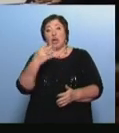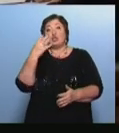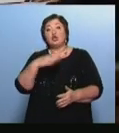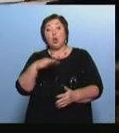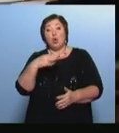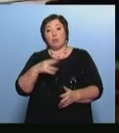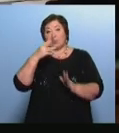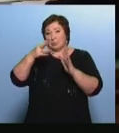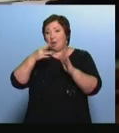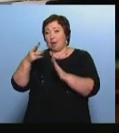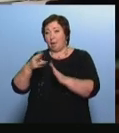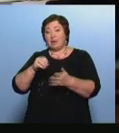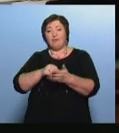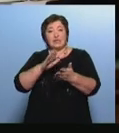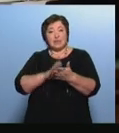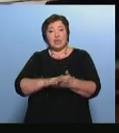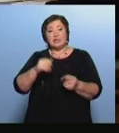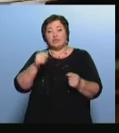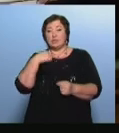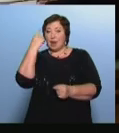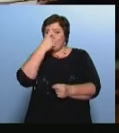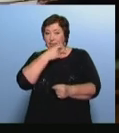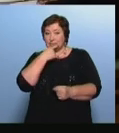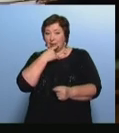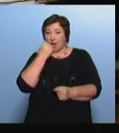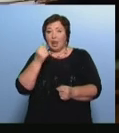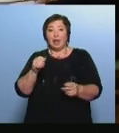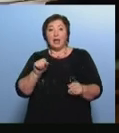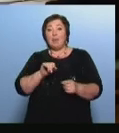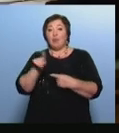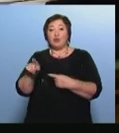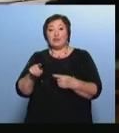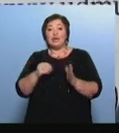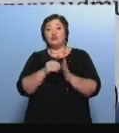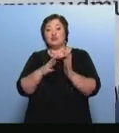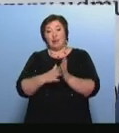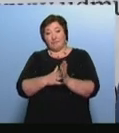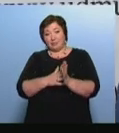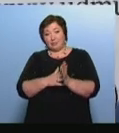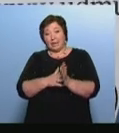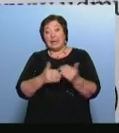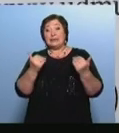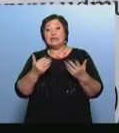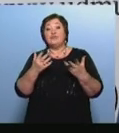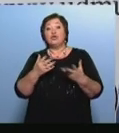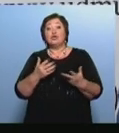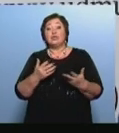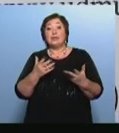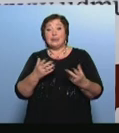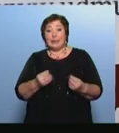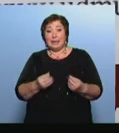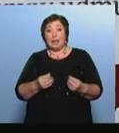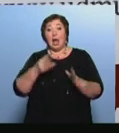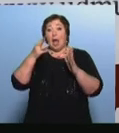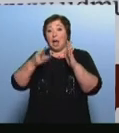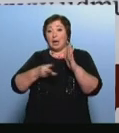Фиксированные с функцией распознавания лица и поворотные с оптическим цифровым зумом На сегодняшний момент камеры фактически